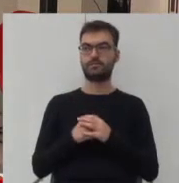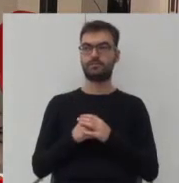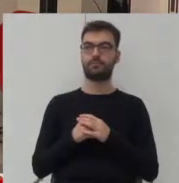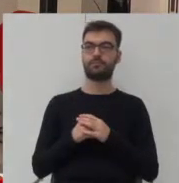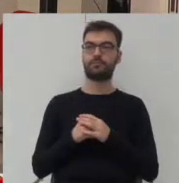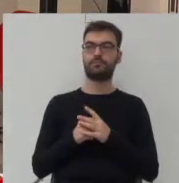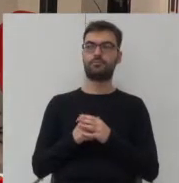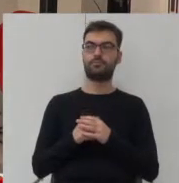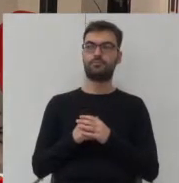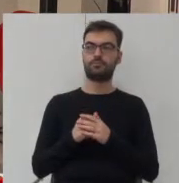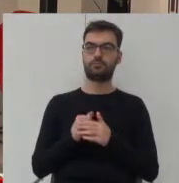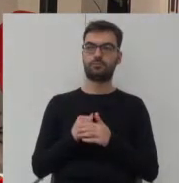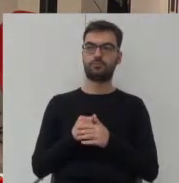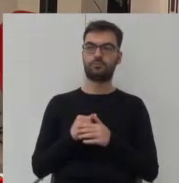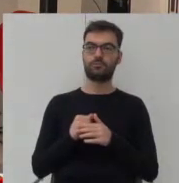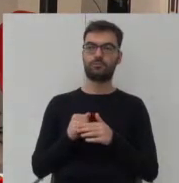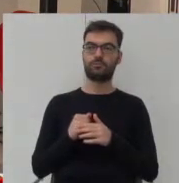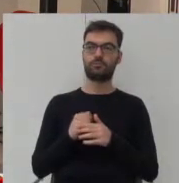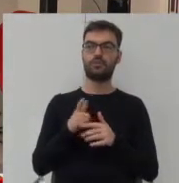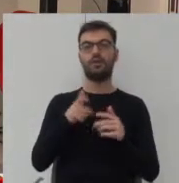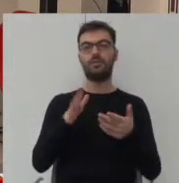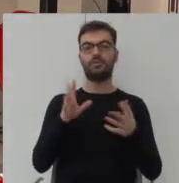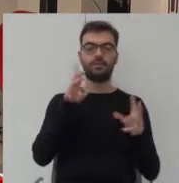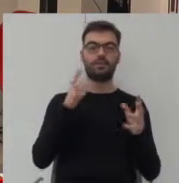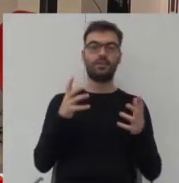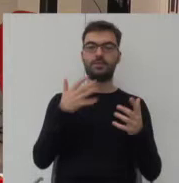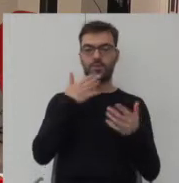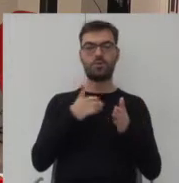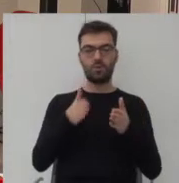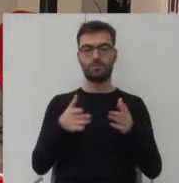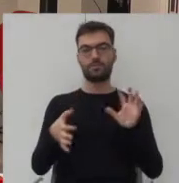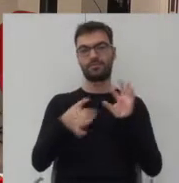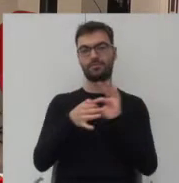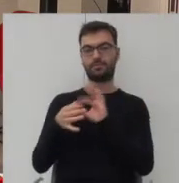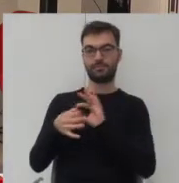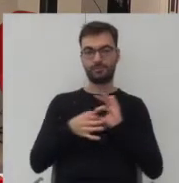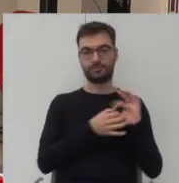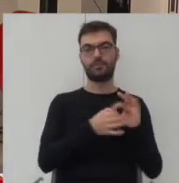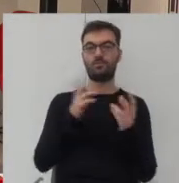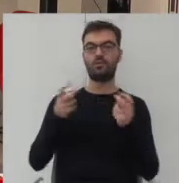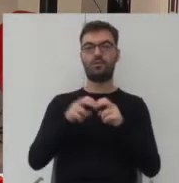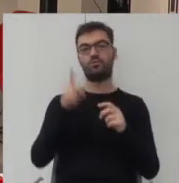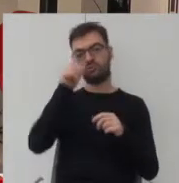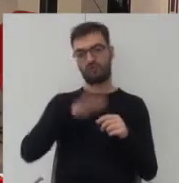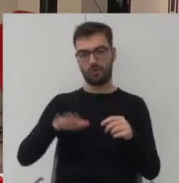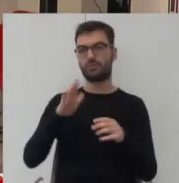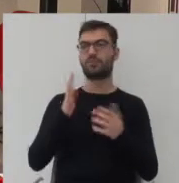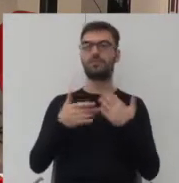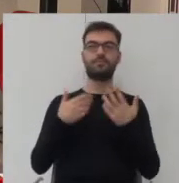który ma właśnie działać spalująco, który ma tworzyć społeczności, który ma dawać tym